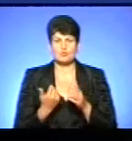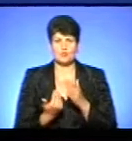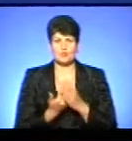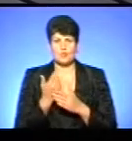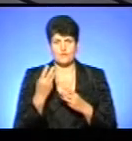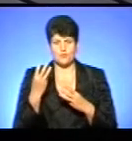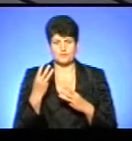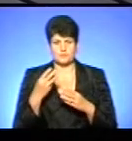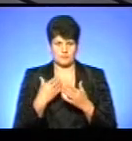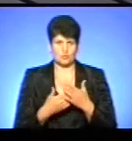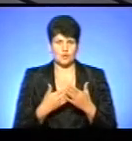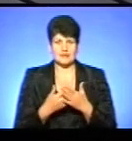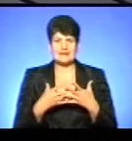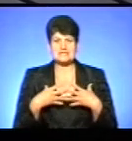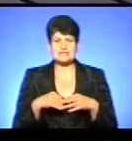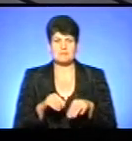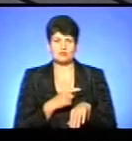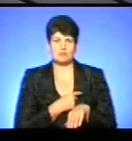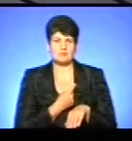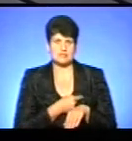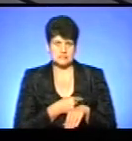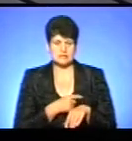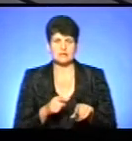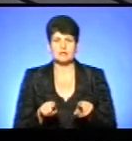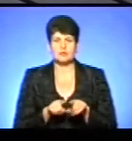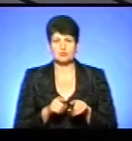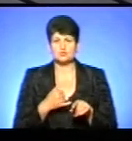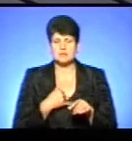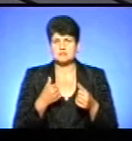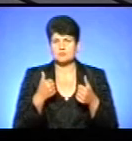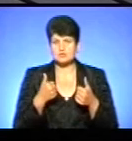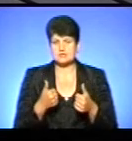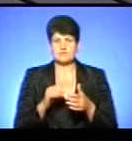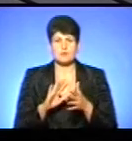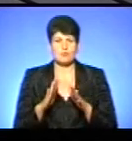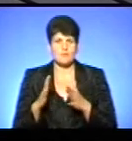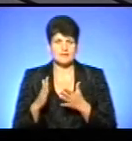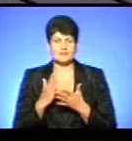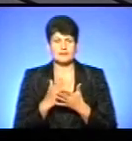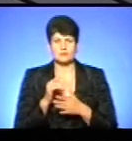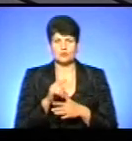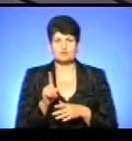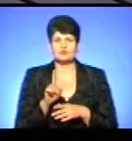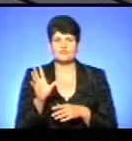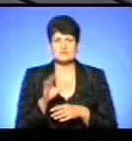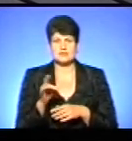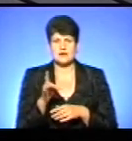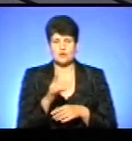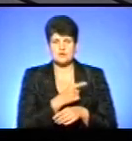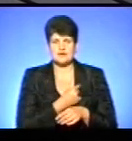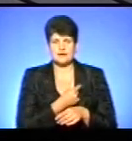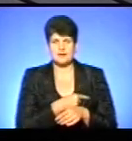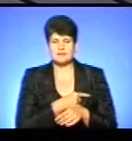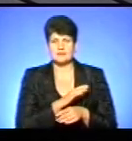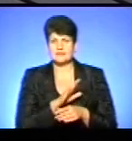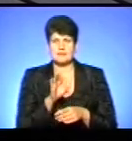модель саме сімейної медицини. Також в нас позитивні моменти є те, що сьогодні всі районні лікарні вже не комерційні,